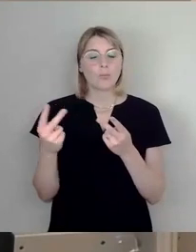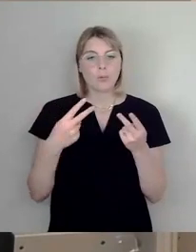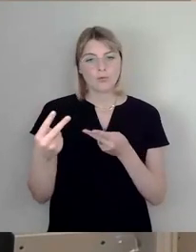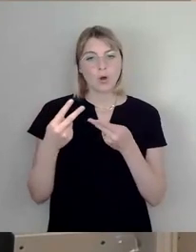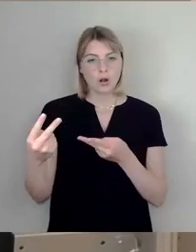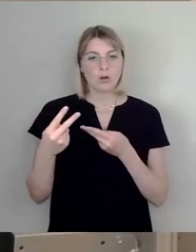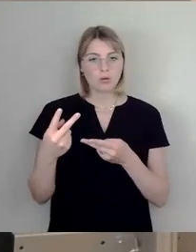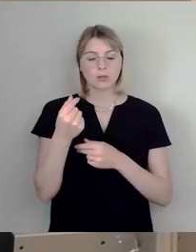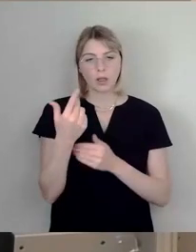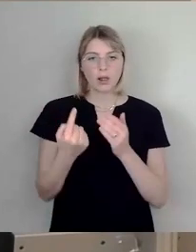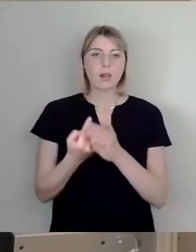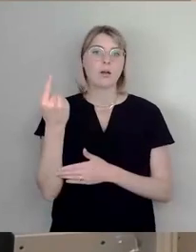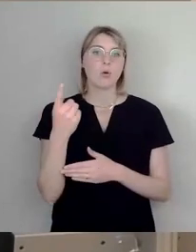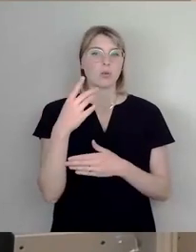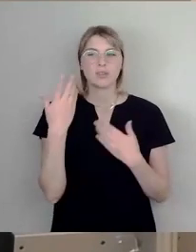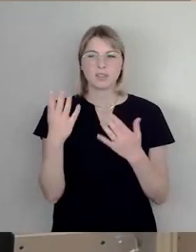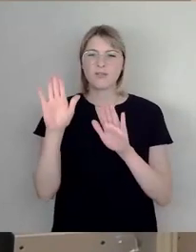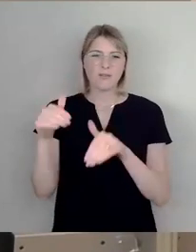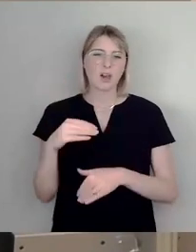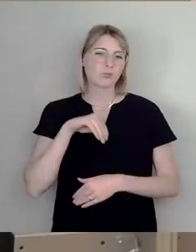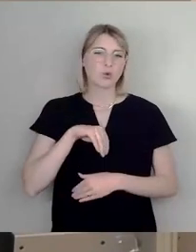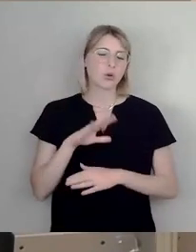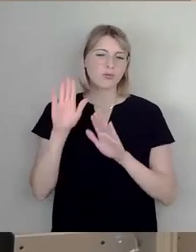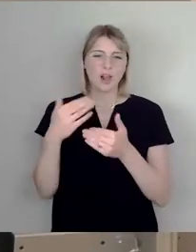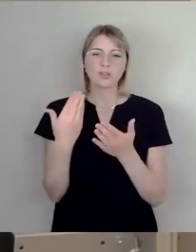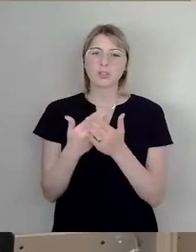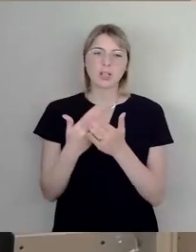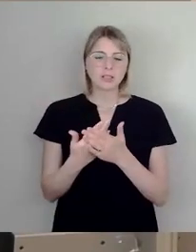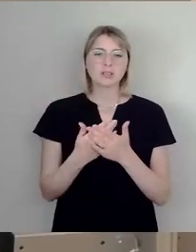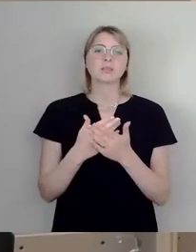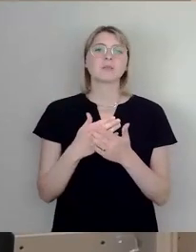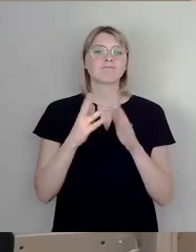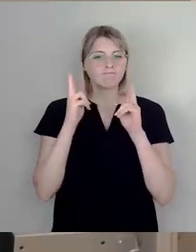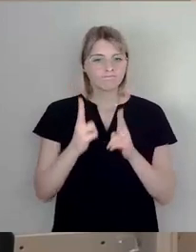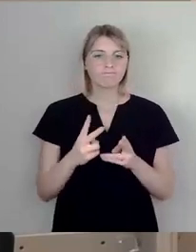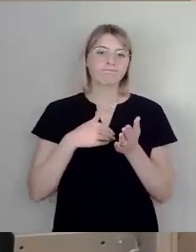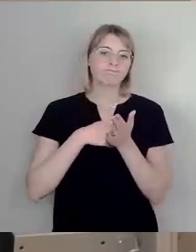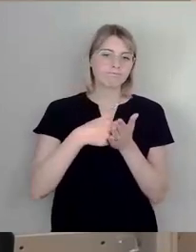falsch und geht auch in die falsche Richtung. Wir lehnen das deswegen strikt ab. Vielen Dank.